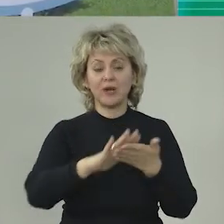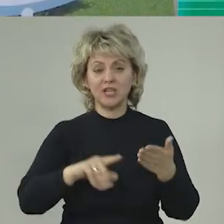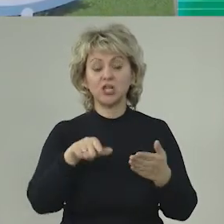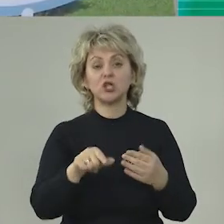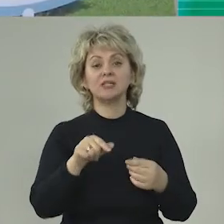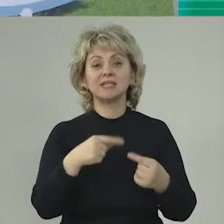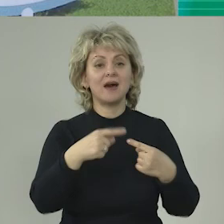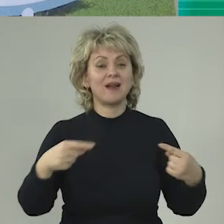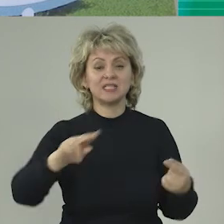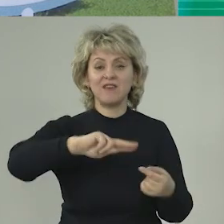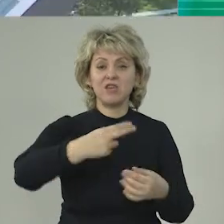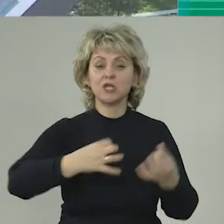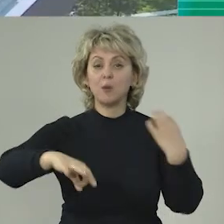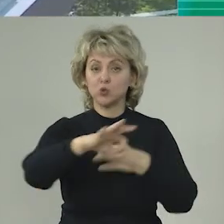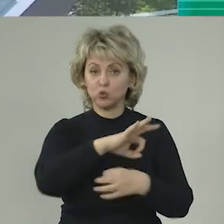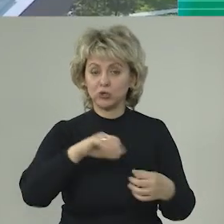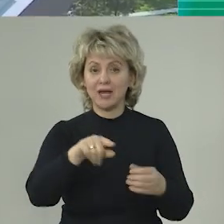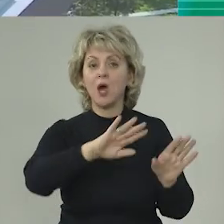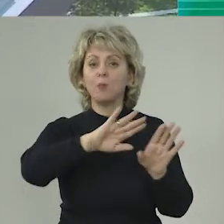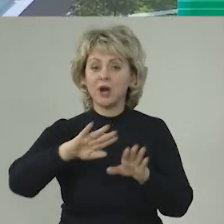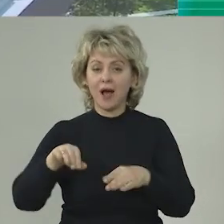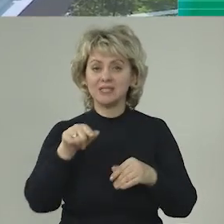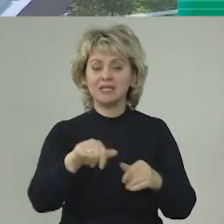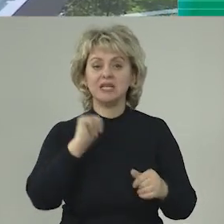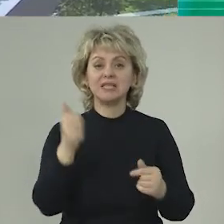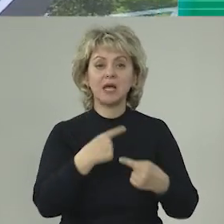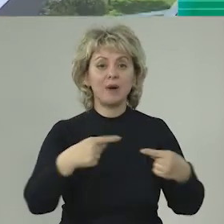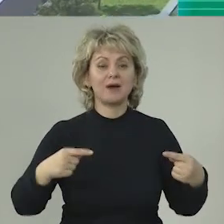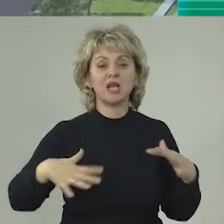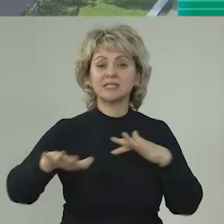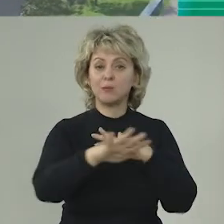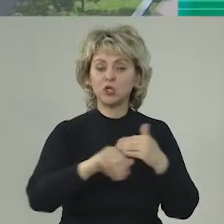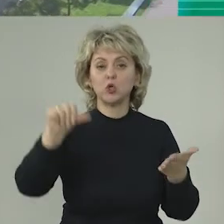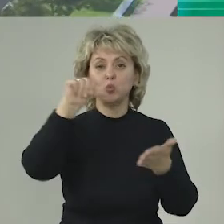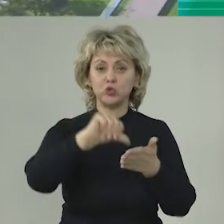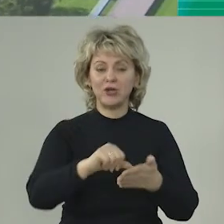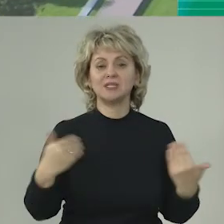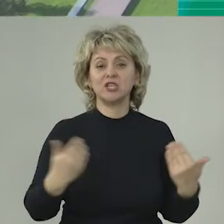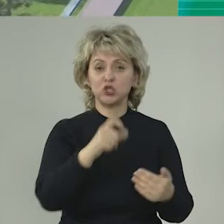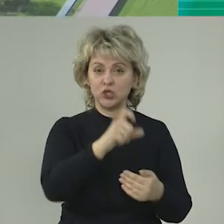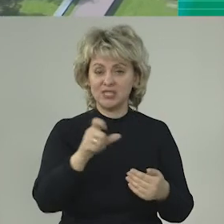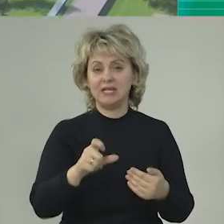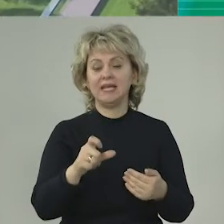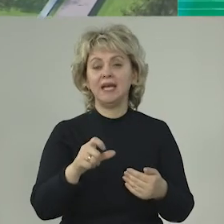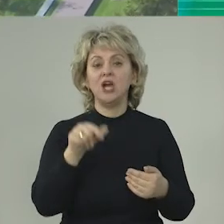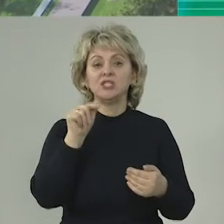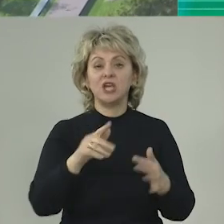продолжаются, люди разные версии обсуждают, проходили на самых разных площадках с участием жителей